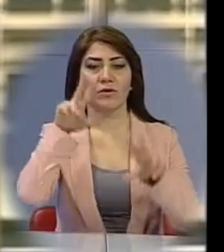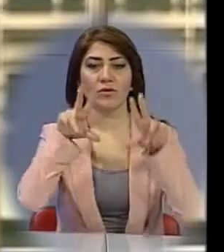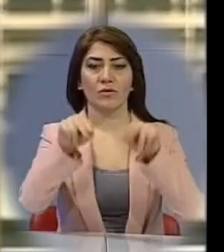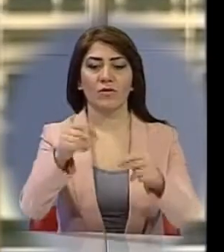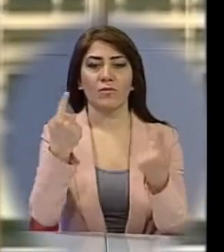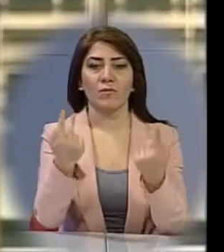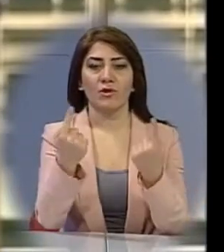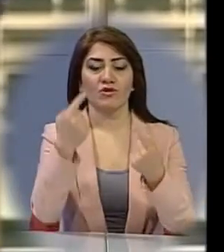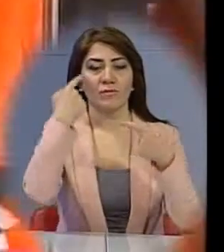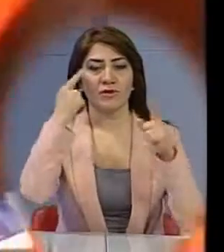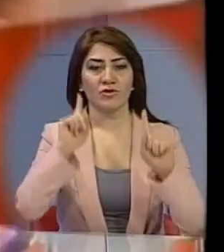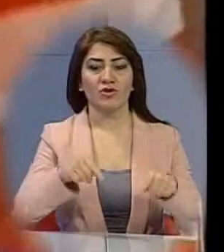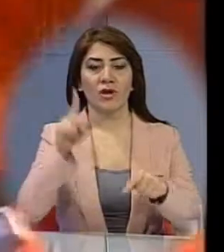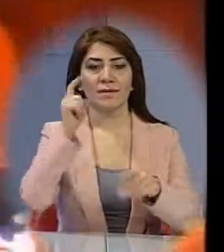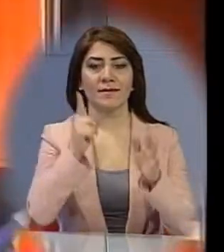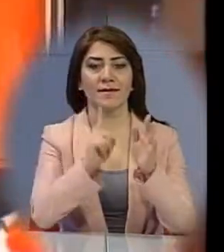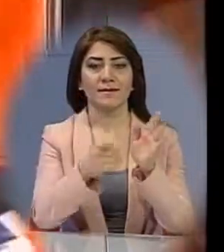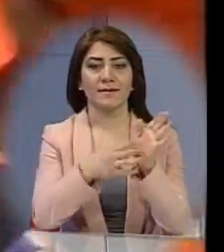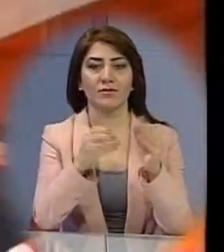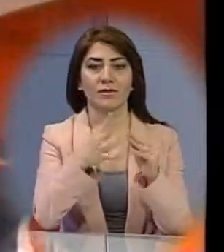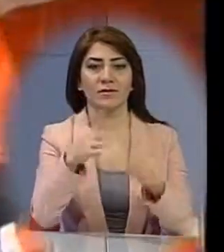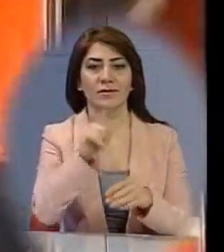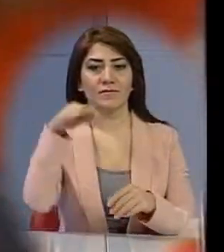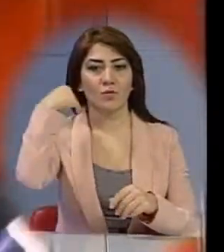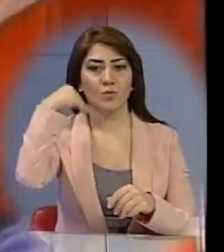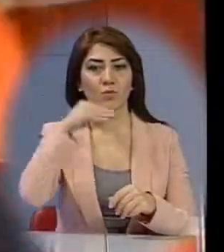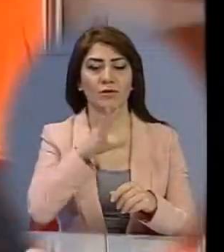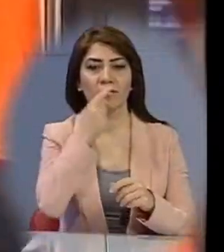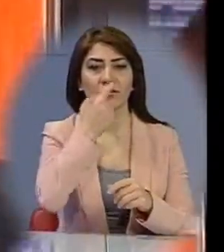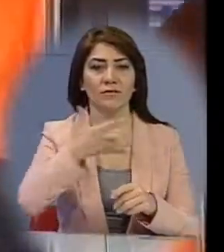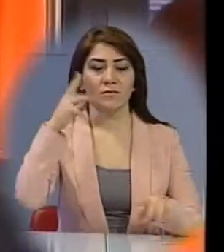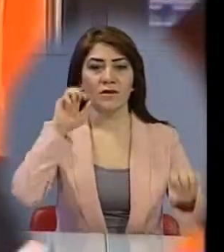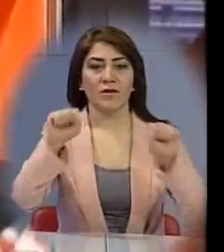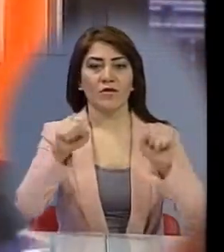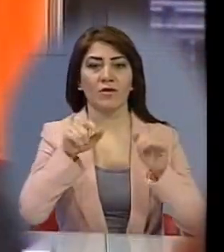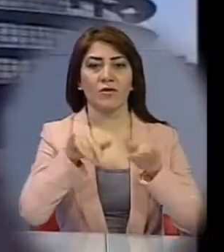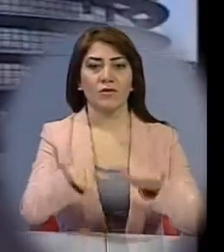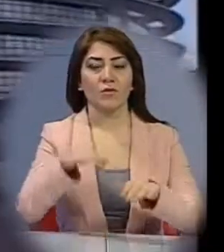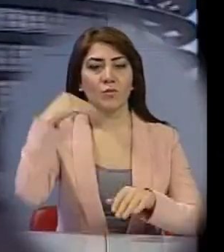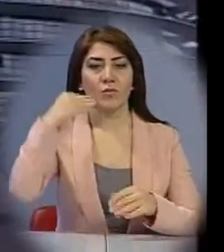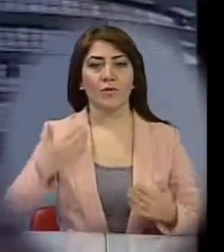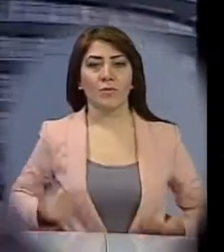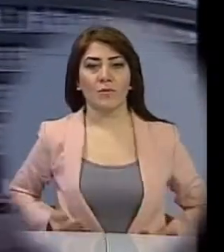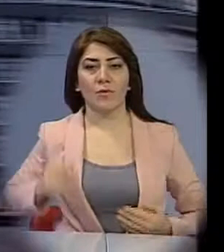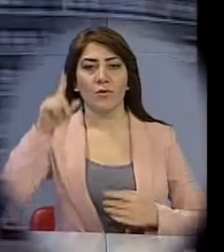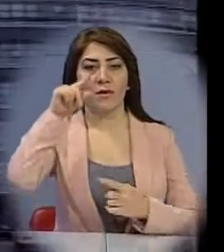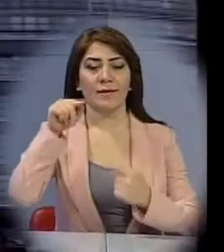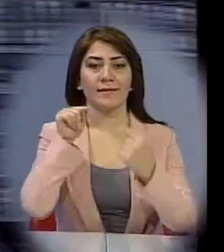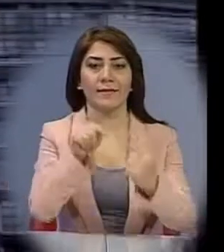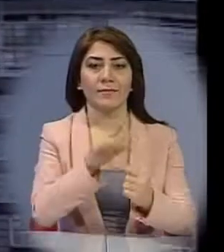պաշտոնապես ճանաչել 1915 թվականին, ոսմանյանք այսրության վերջին կարավարության կողմից թուրկյայում ապրող հայրի դեմ